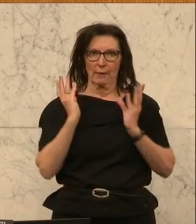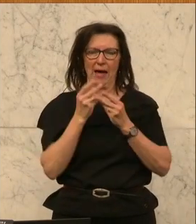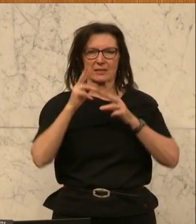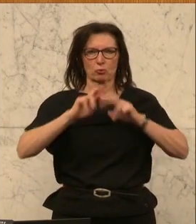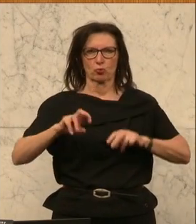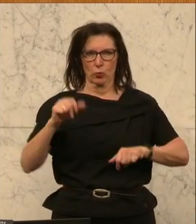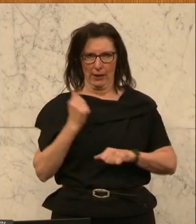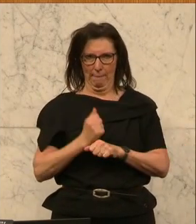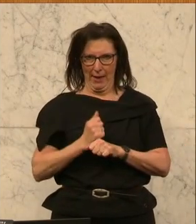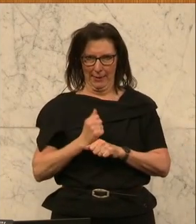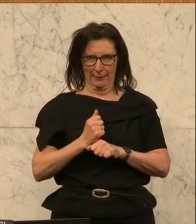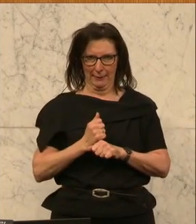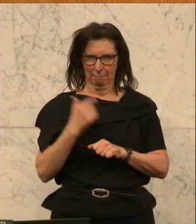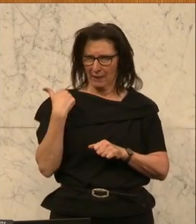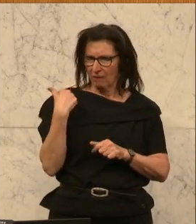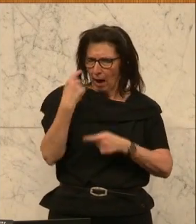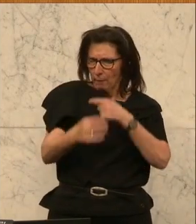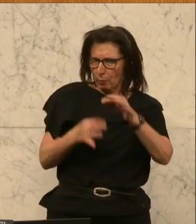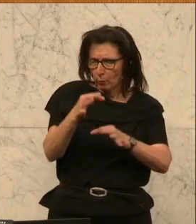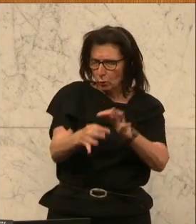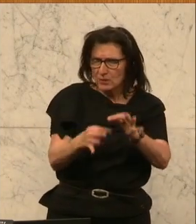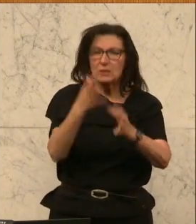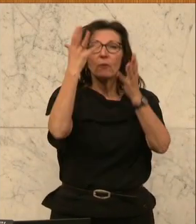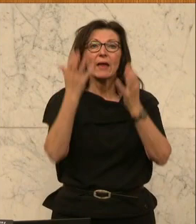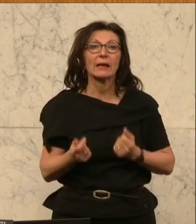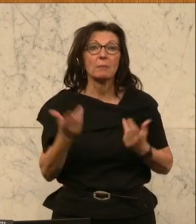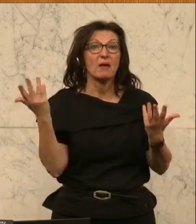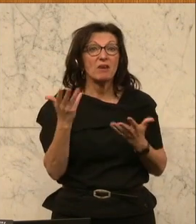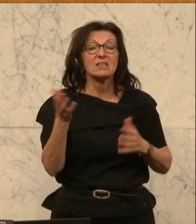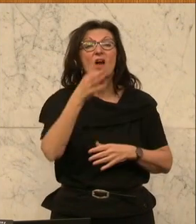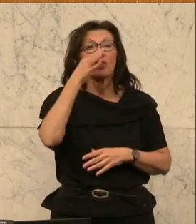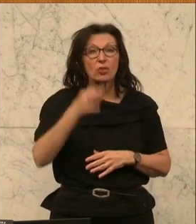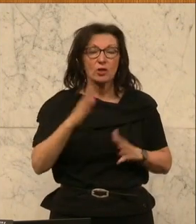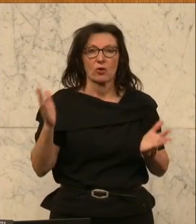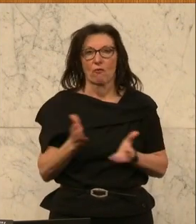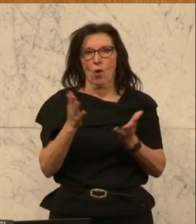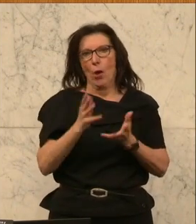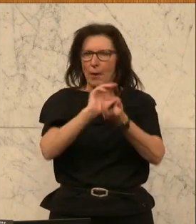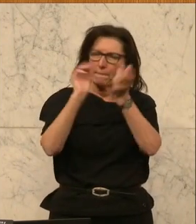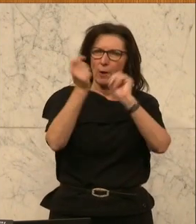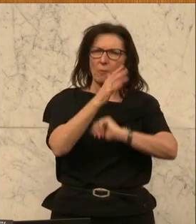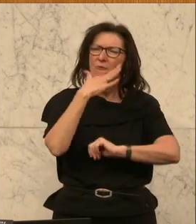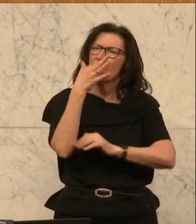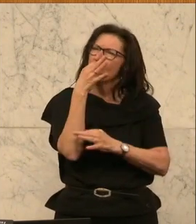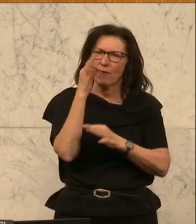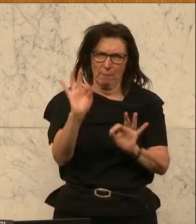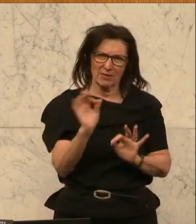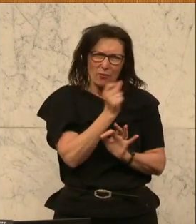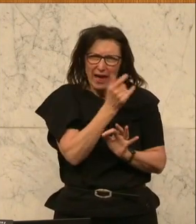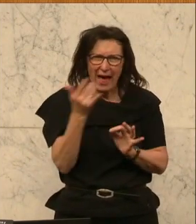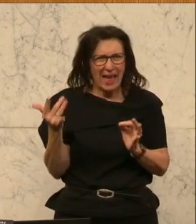Ergebnis dieses Prozesses ist ein Reformpaket für die Deutschförderung mit wesentlichen Verbesserungen, wo ich jetzt ein paar